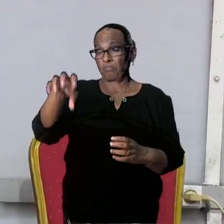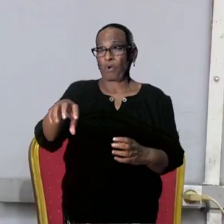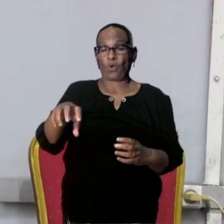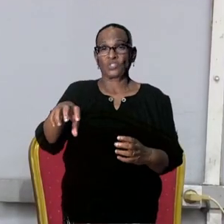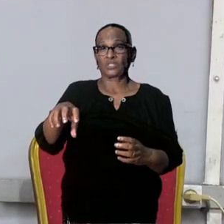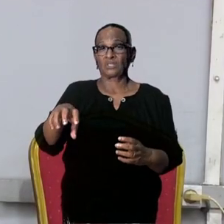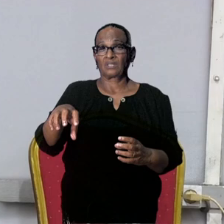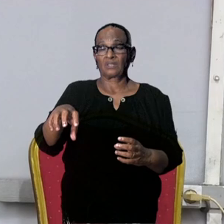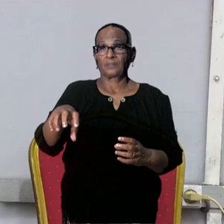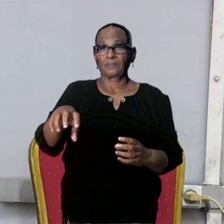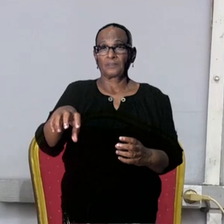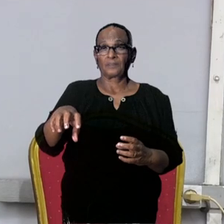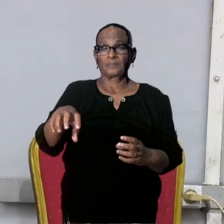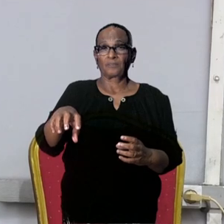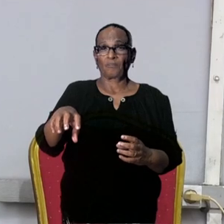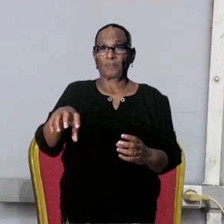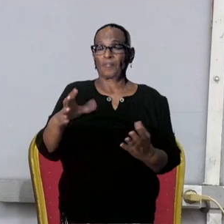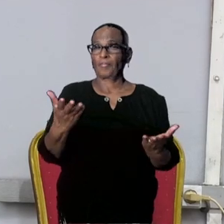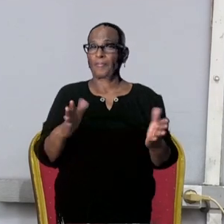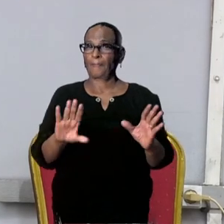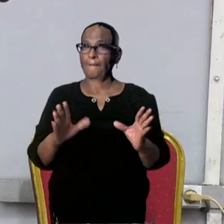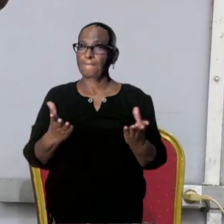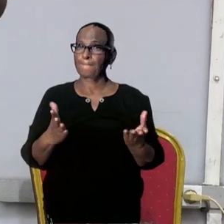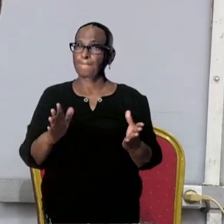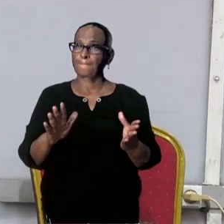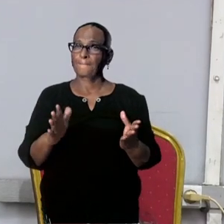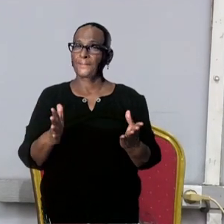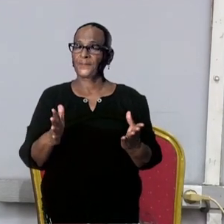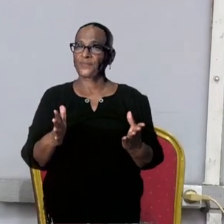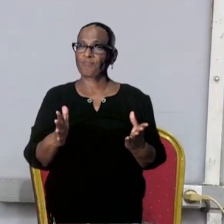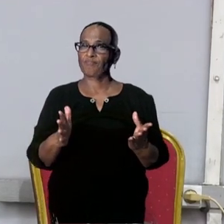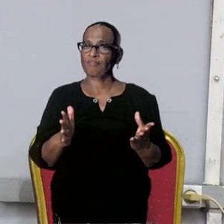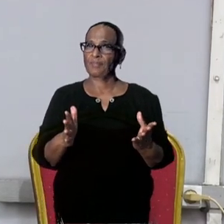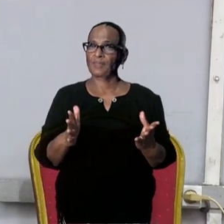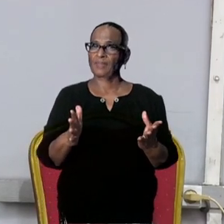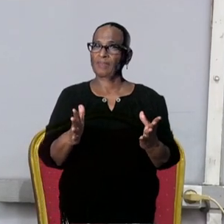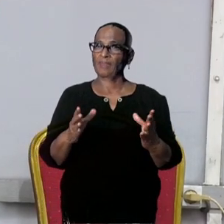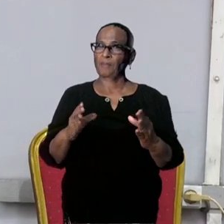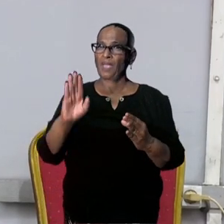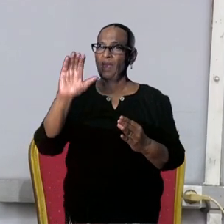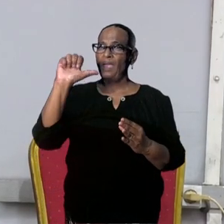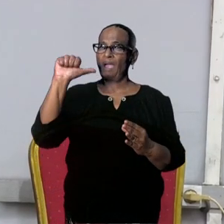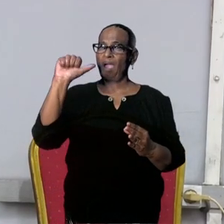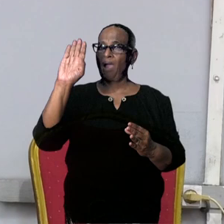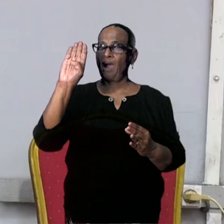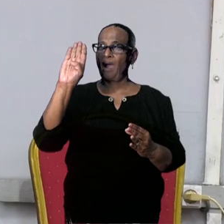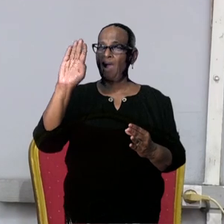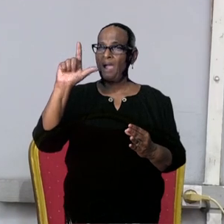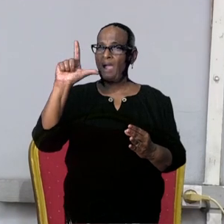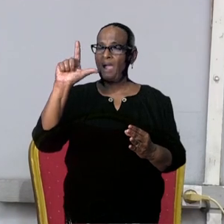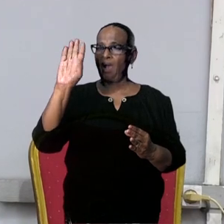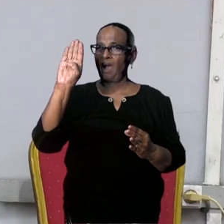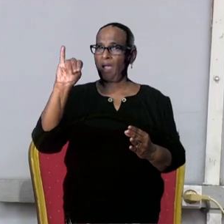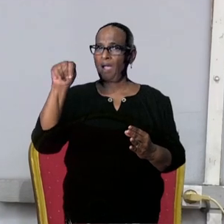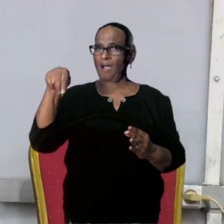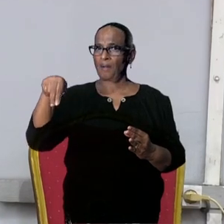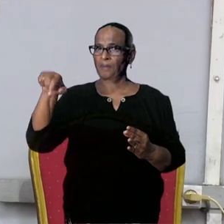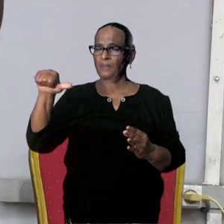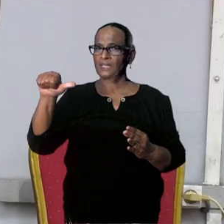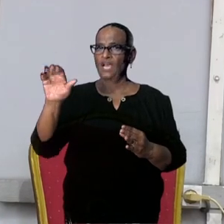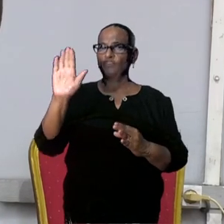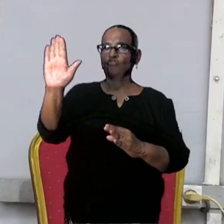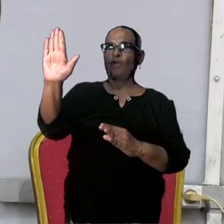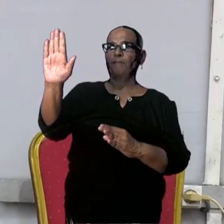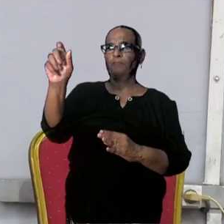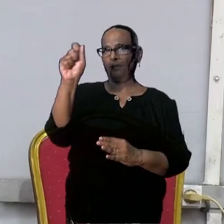een beetje nabij Albina. Waar dus je werd gestopt en je temperatuur werd